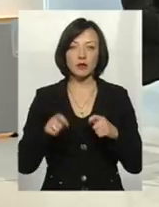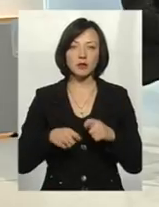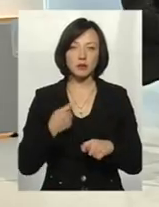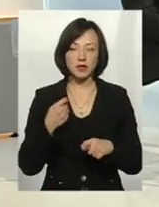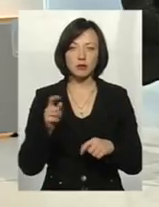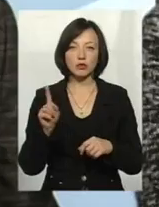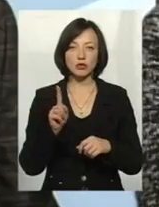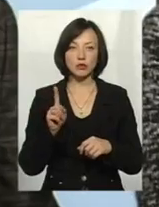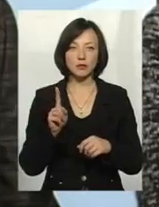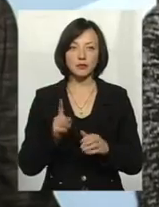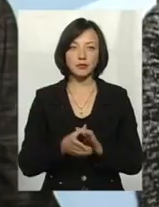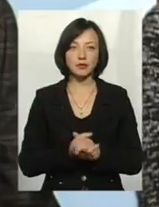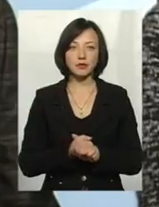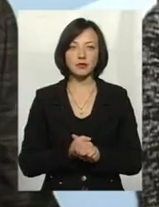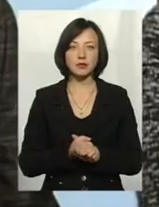що...